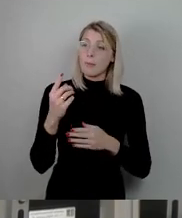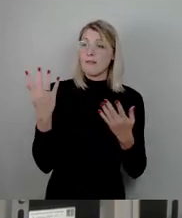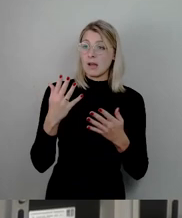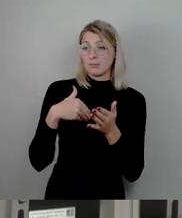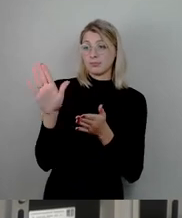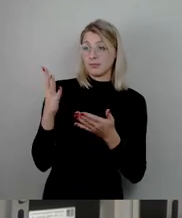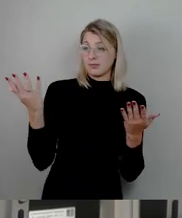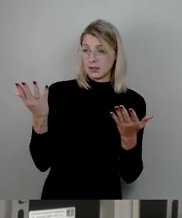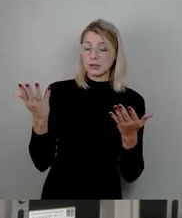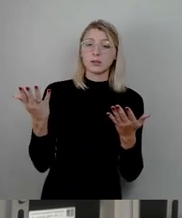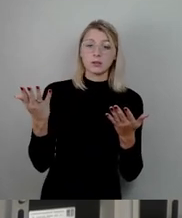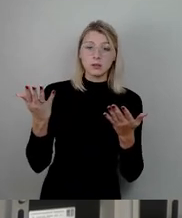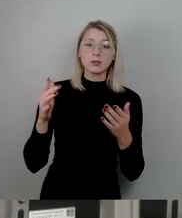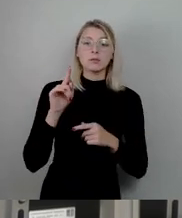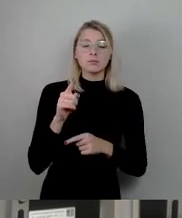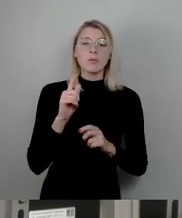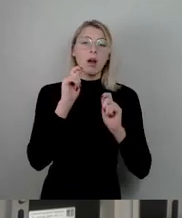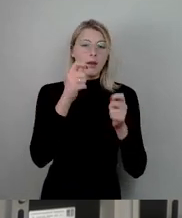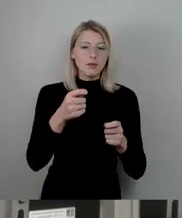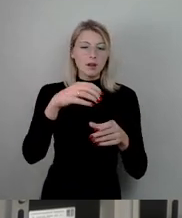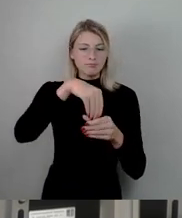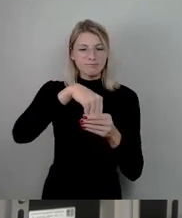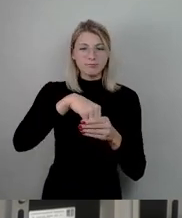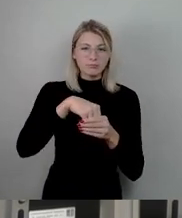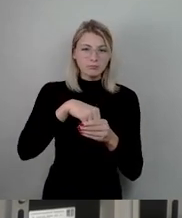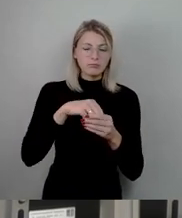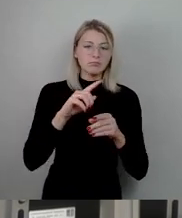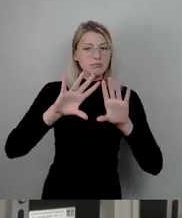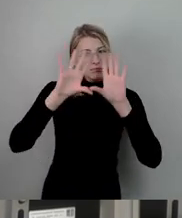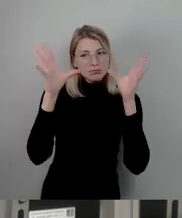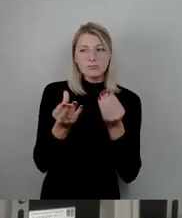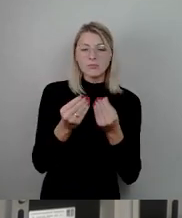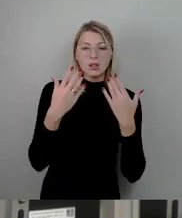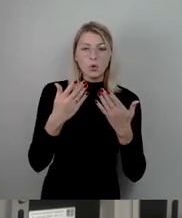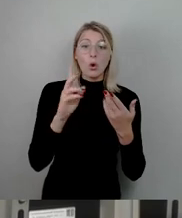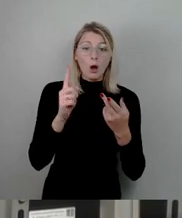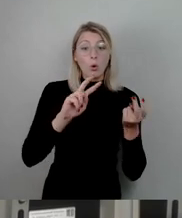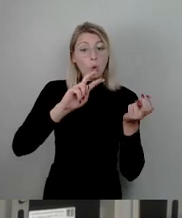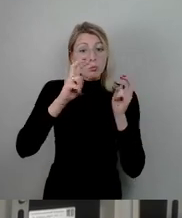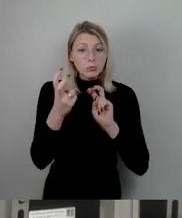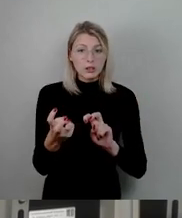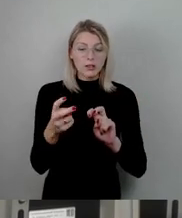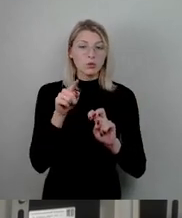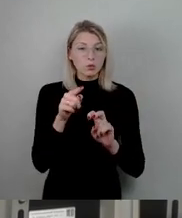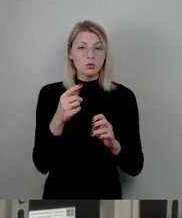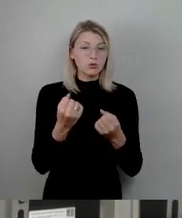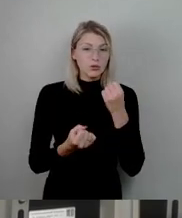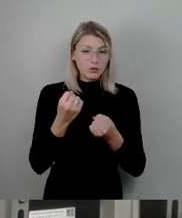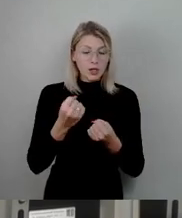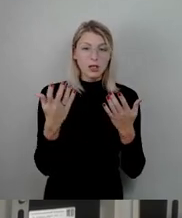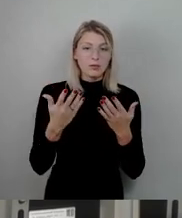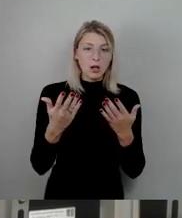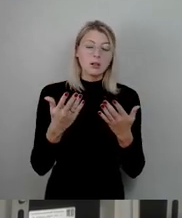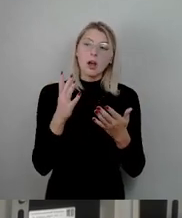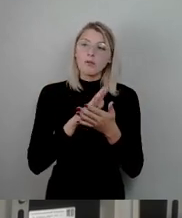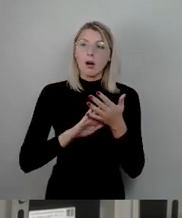weder dem Antrag in seiner Gänze gilt, noch in seiner Umsetzung, das ist die ganze Lyrik und Prosa, die da noch